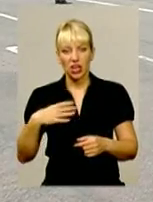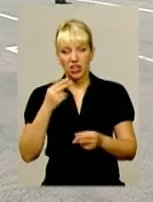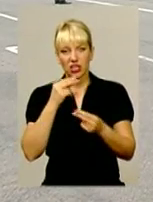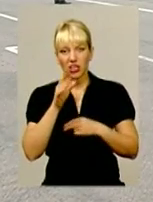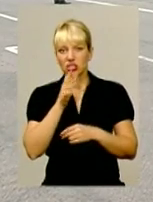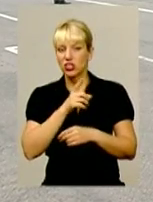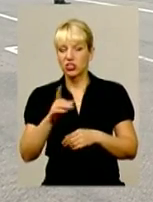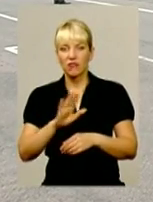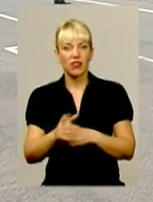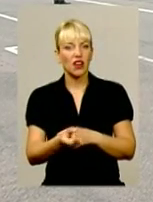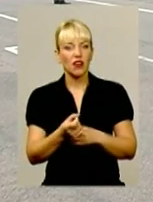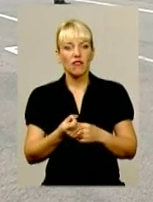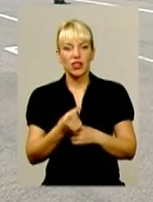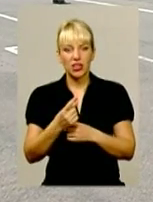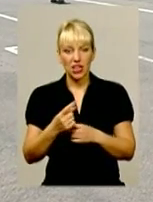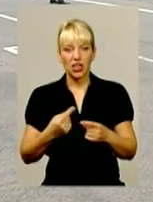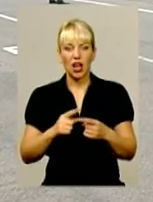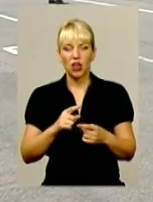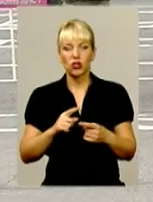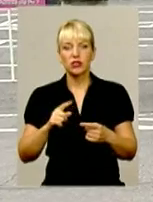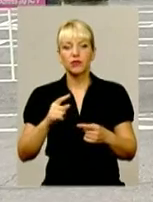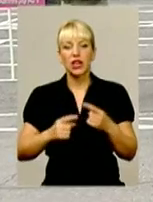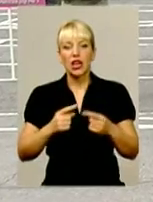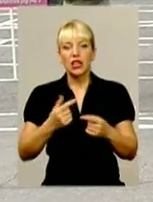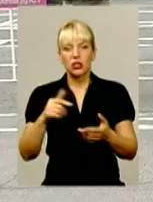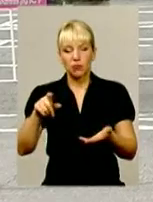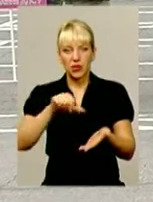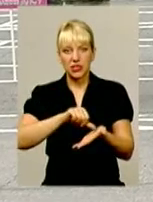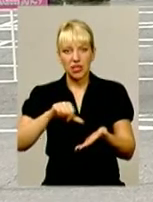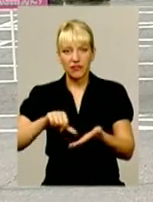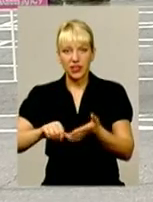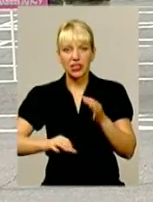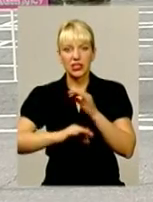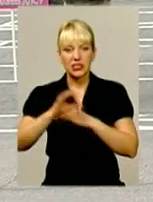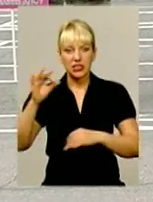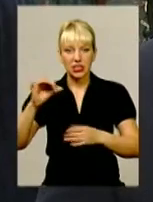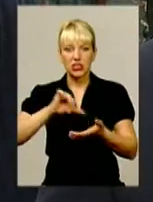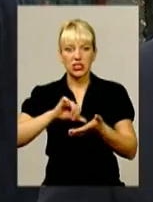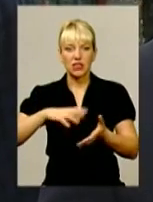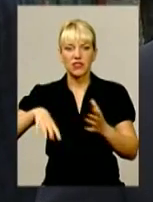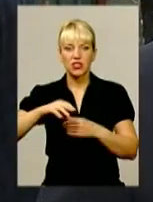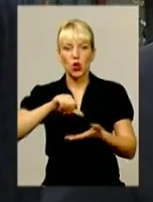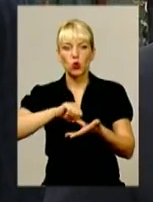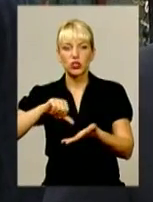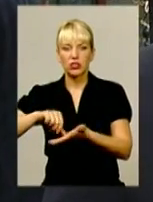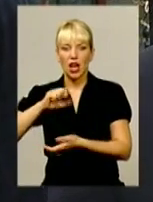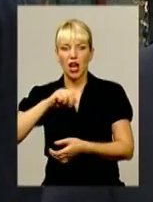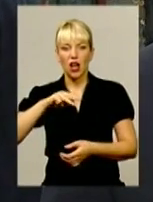Тим паче, що прибули у Хмельницькі всі, в тому числі й представники східної застави, майже всі – учасники АТО. Можливість